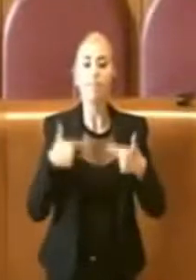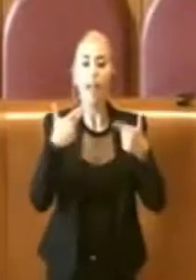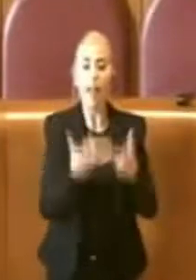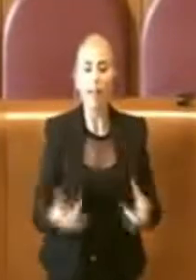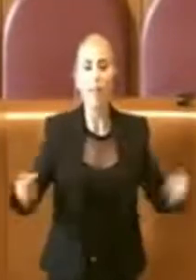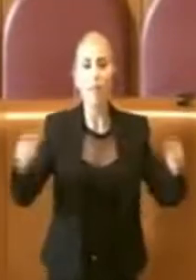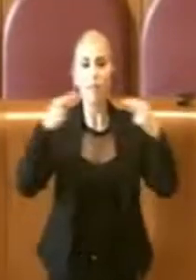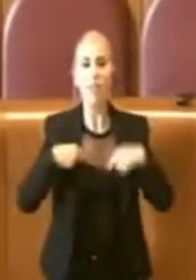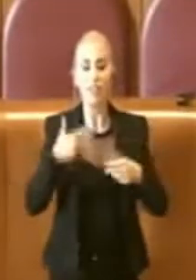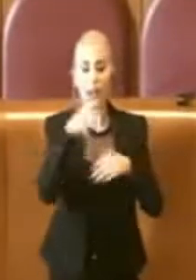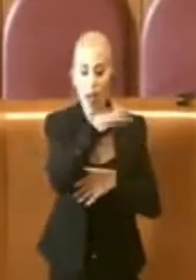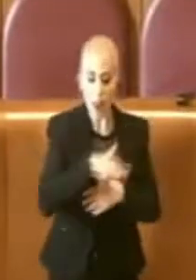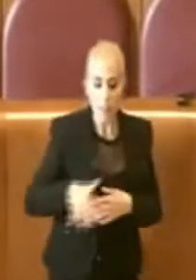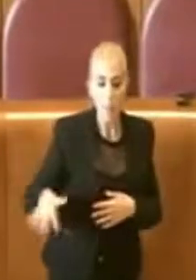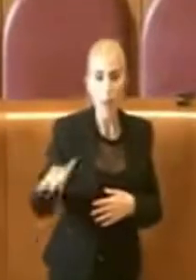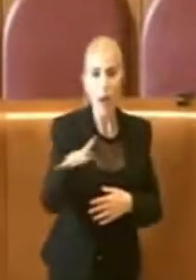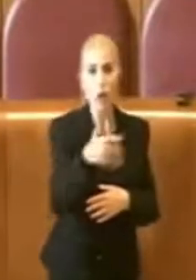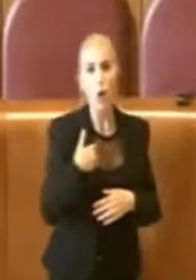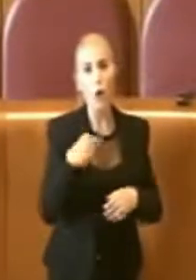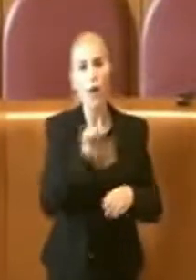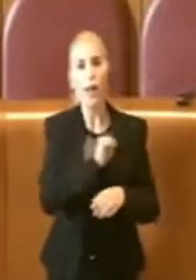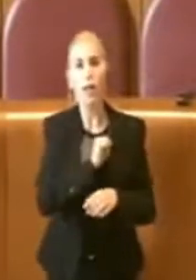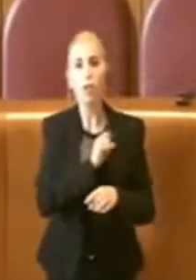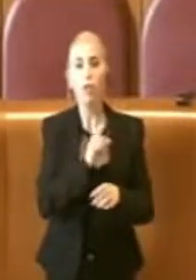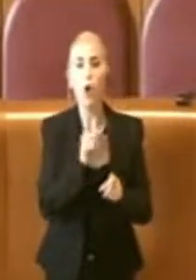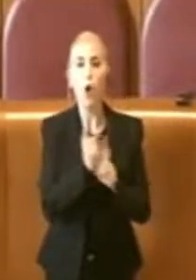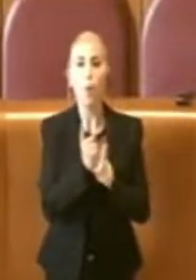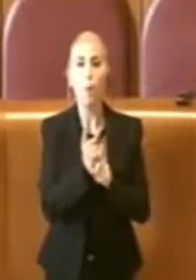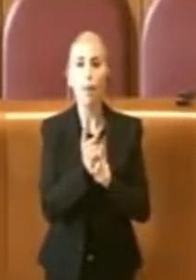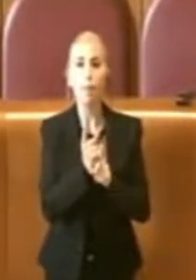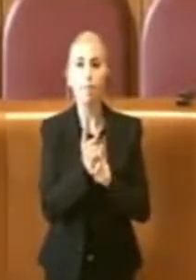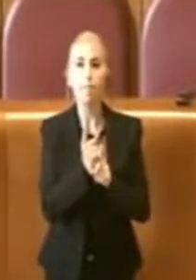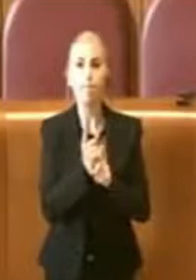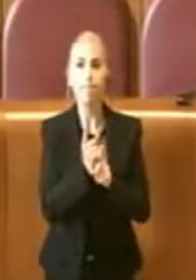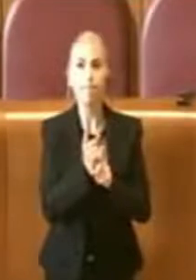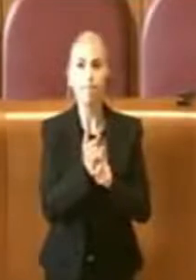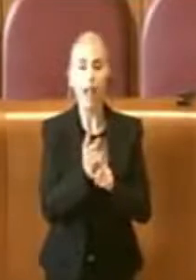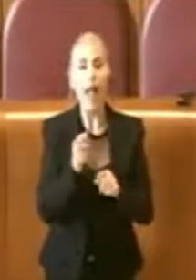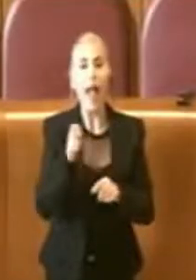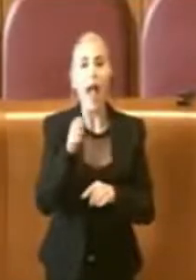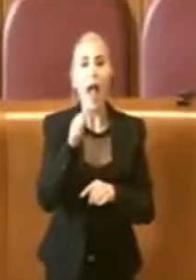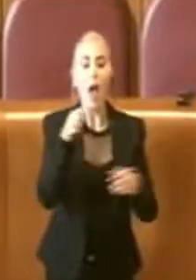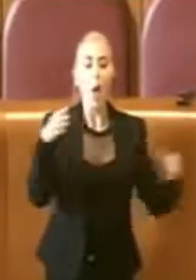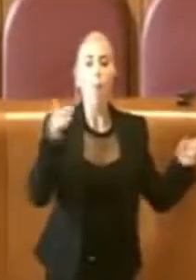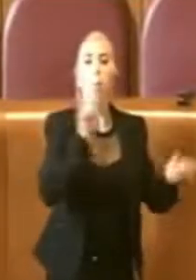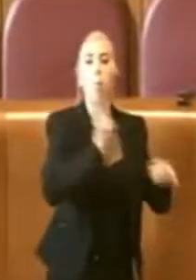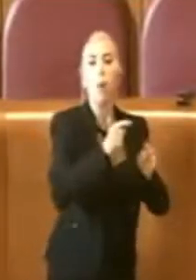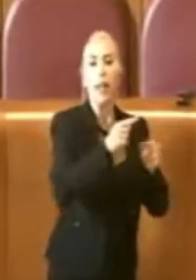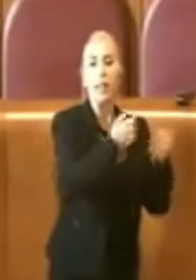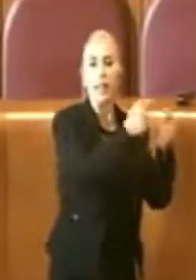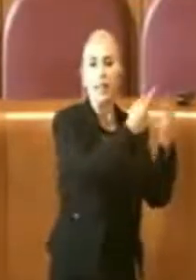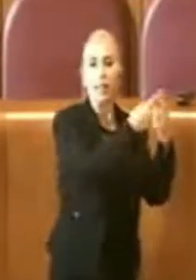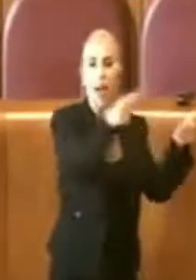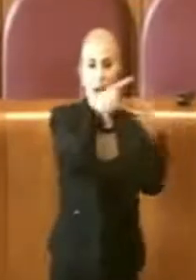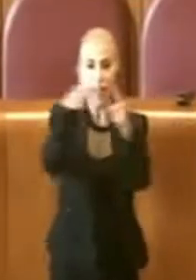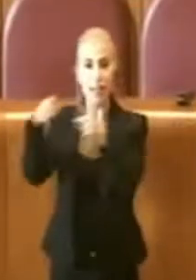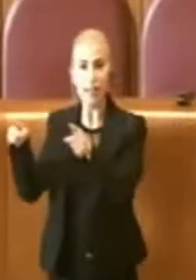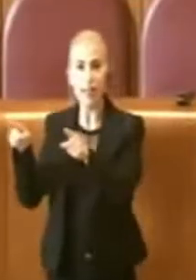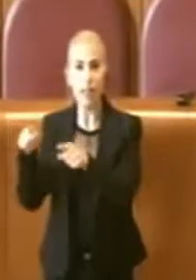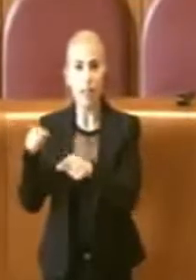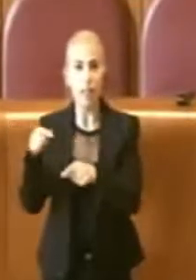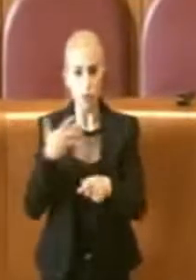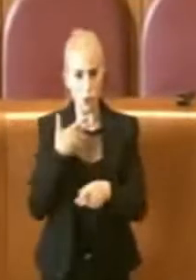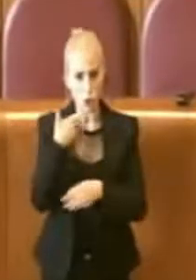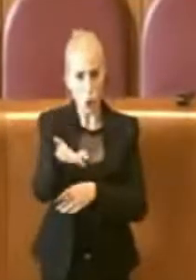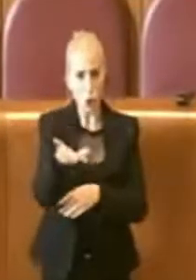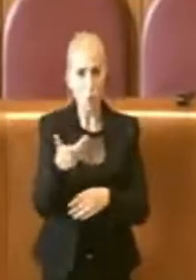credo che, al di là delle volumetrie che esistono, lì non si debba fare nient'altro. E comunque, in qualsiasi caso,